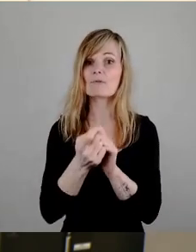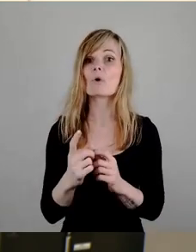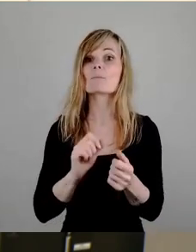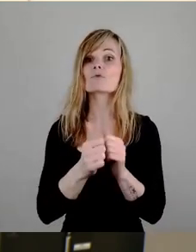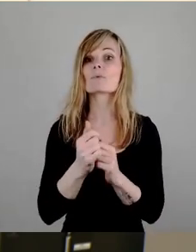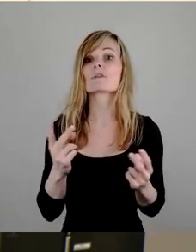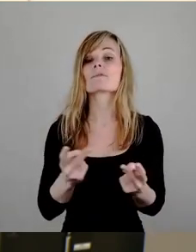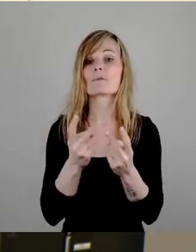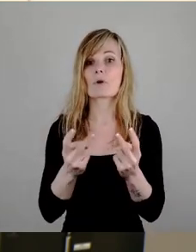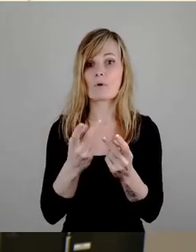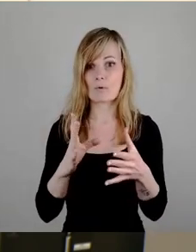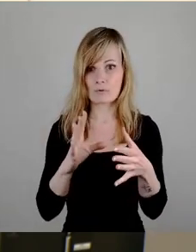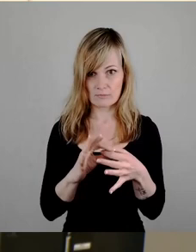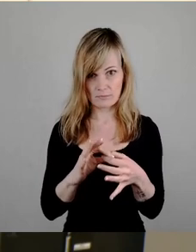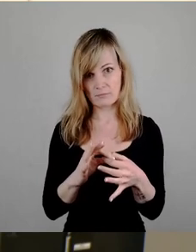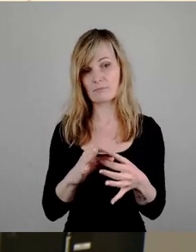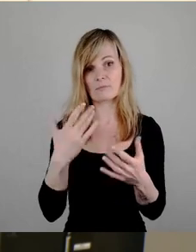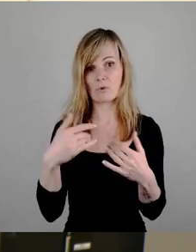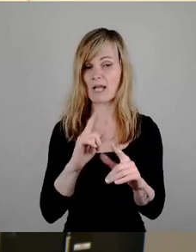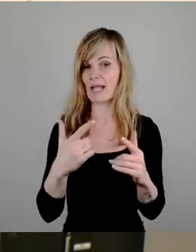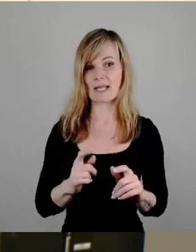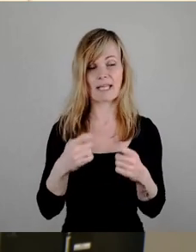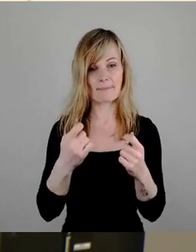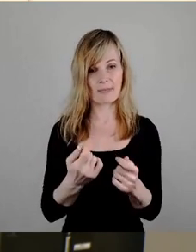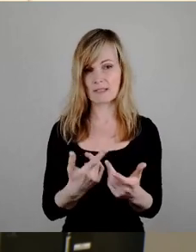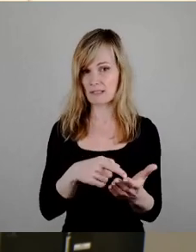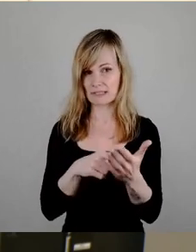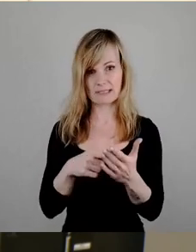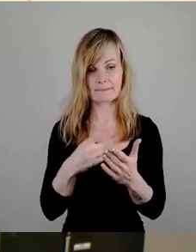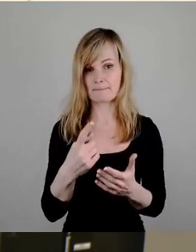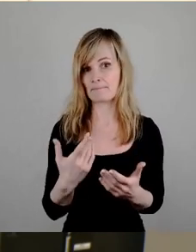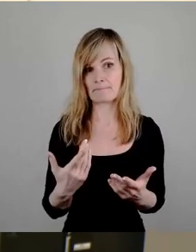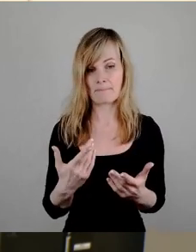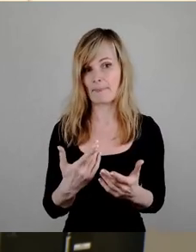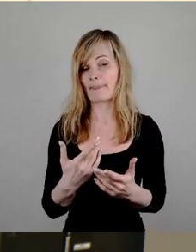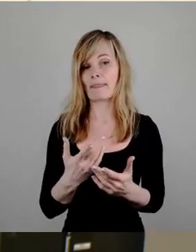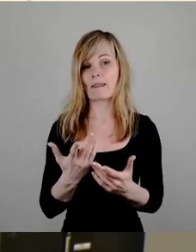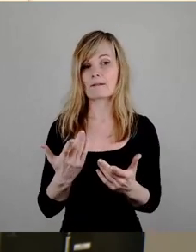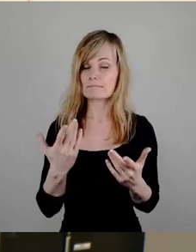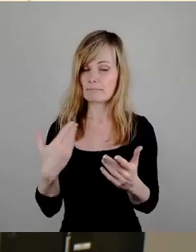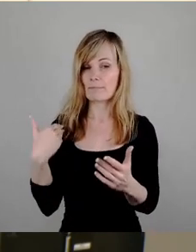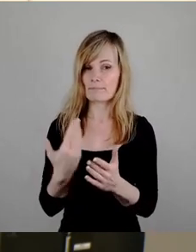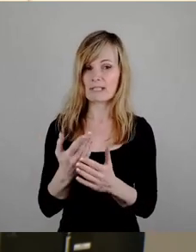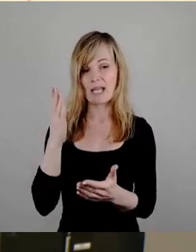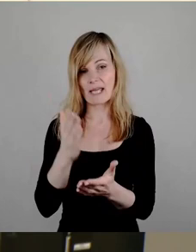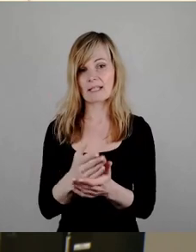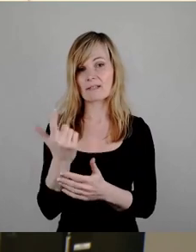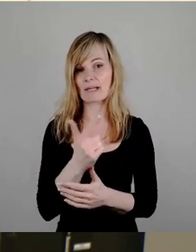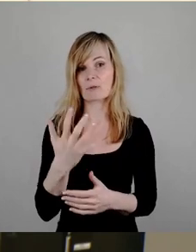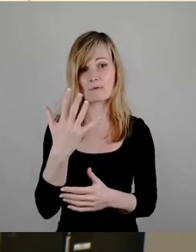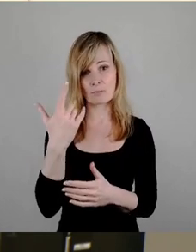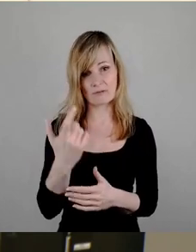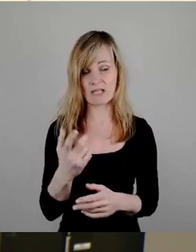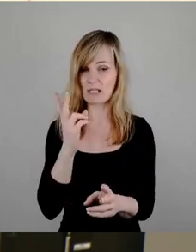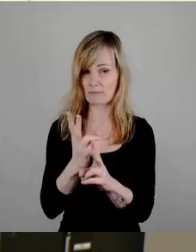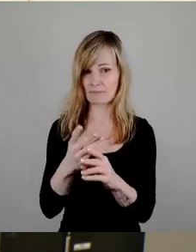Weg bringen will Hat noch kein Ergebnis gezeitigt Der Status quo wird noch bis Ende 2025 beibehalten werden Also